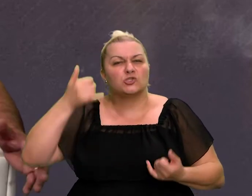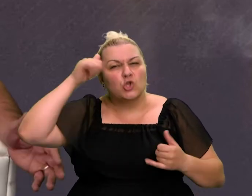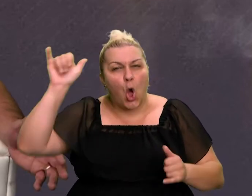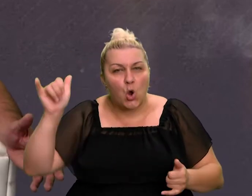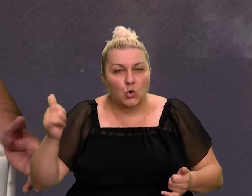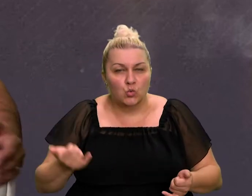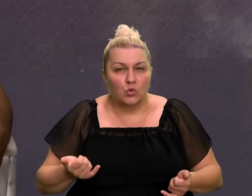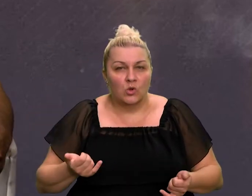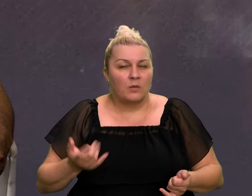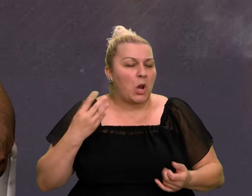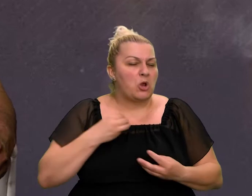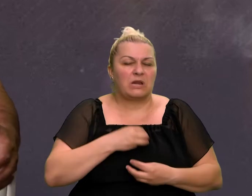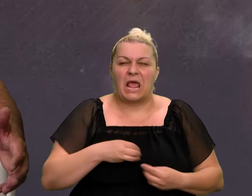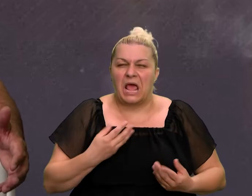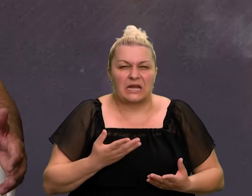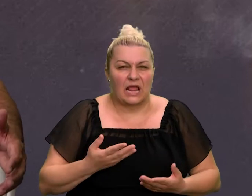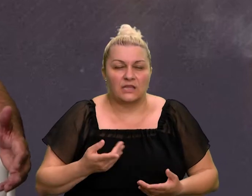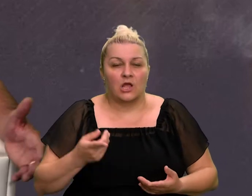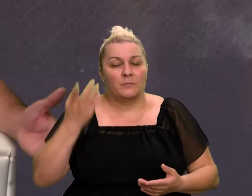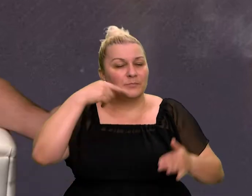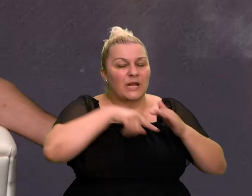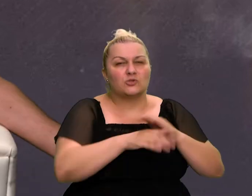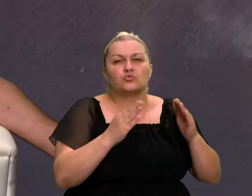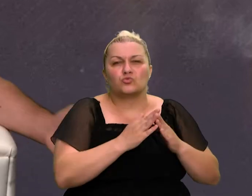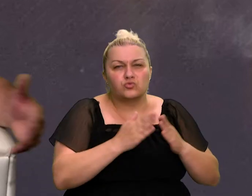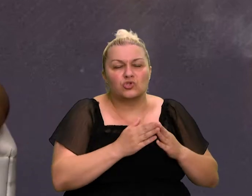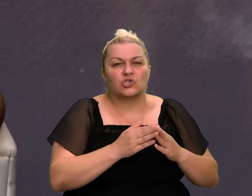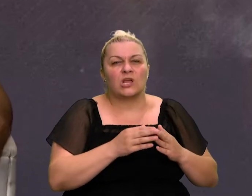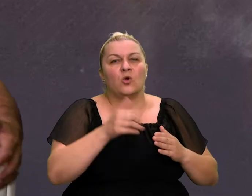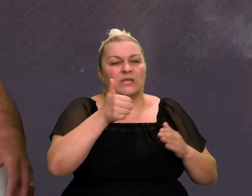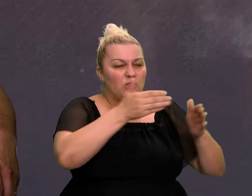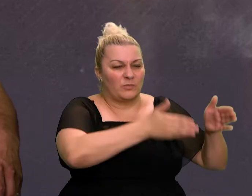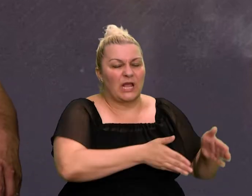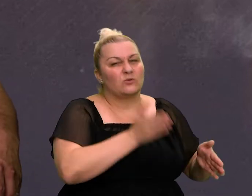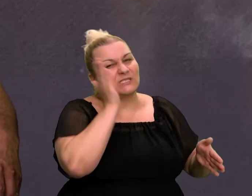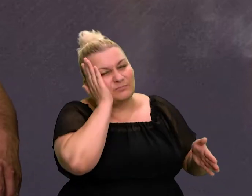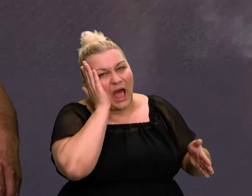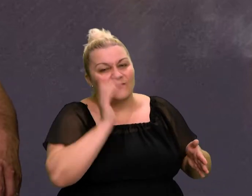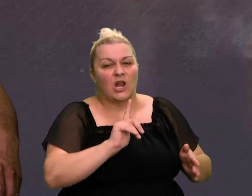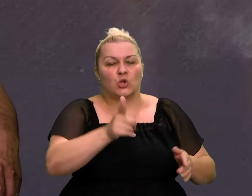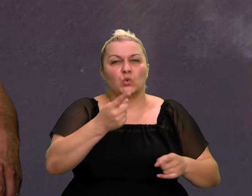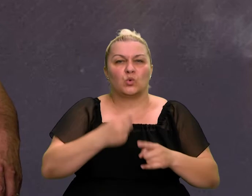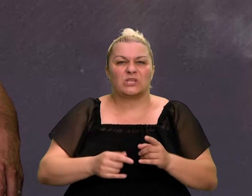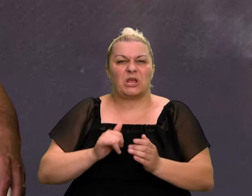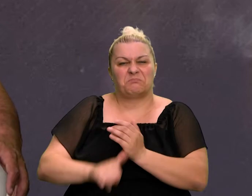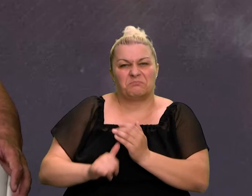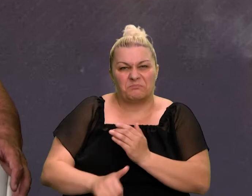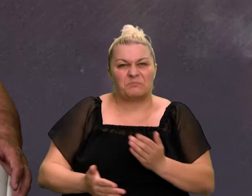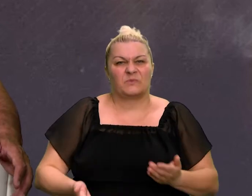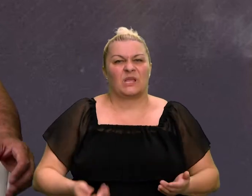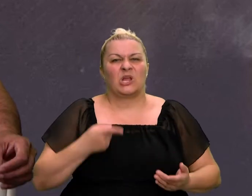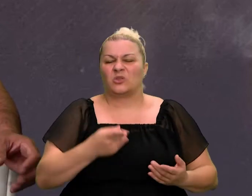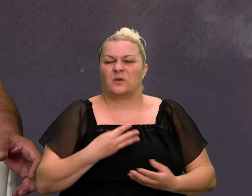Recimo, boravili su u kući, to je ružno reći, u jednom dijelu su spavali, u drugom su vršili nuždu. To je